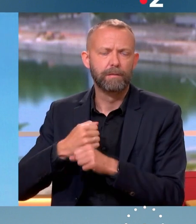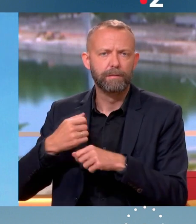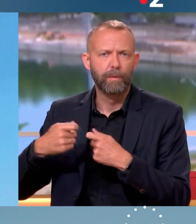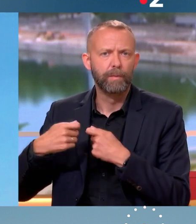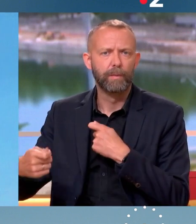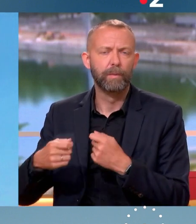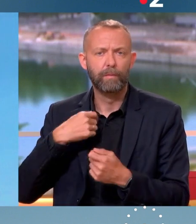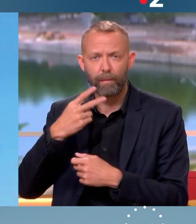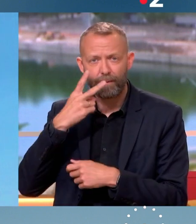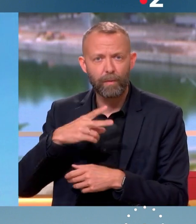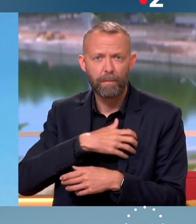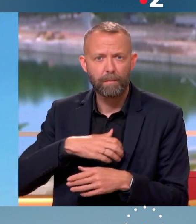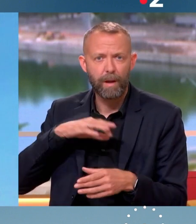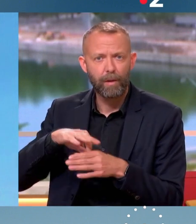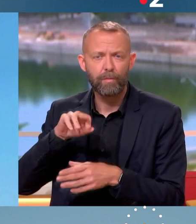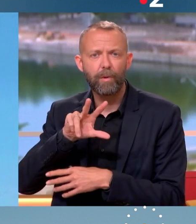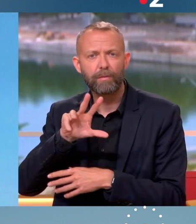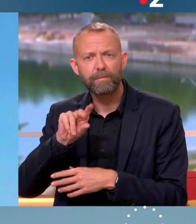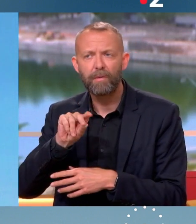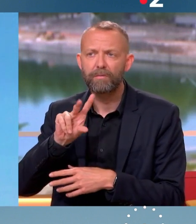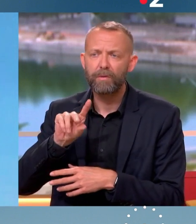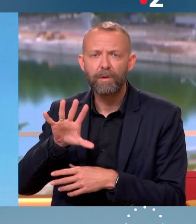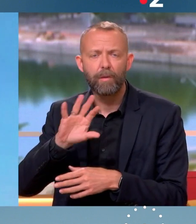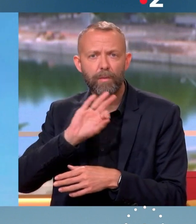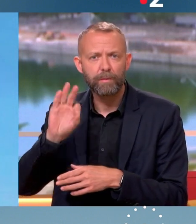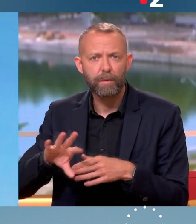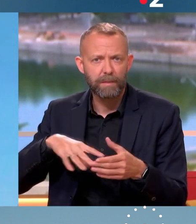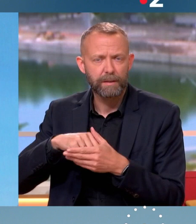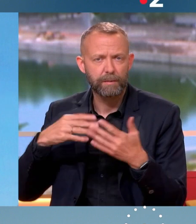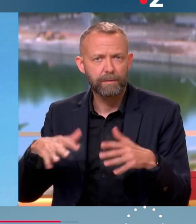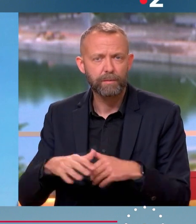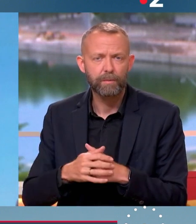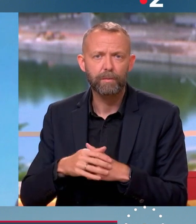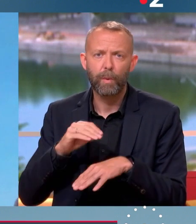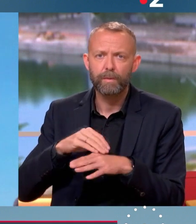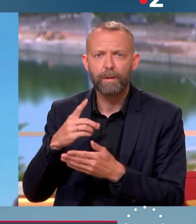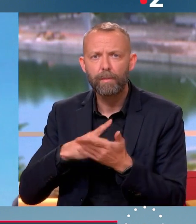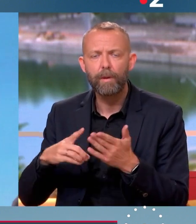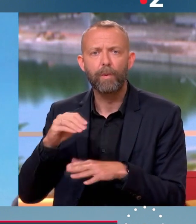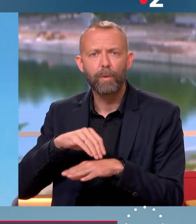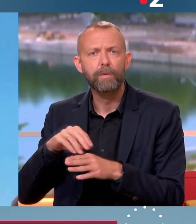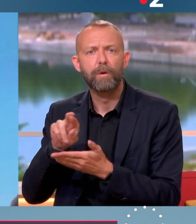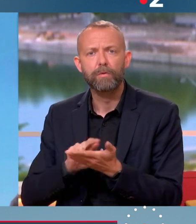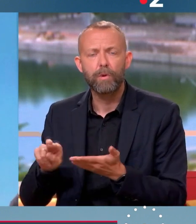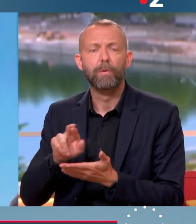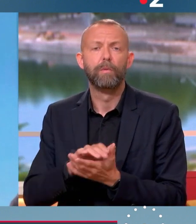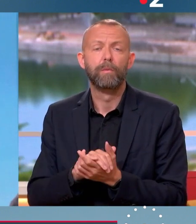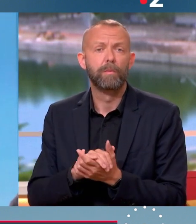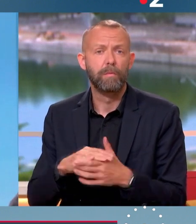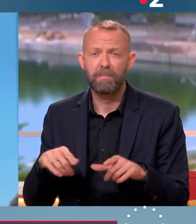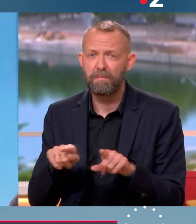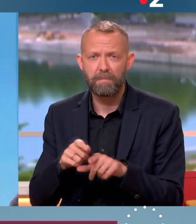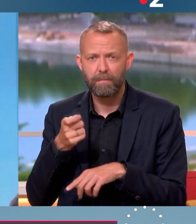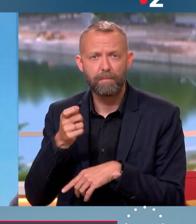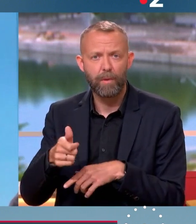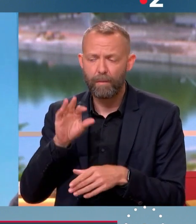maires être élus seulement avec 30 ou 35% de participation électorale. Les conseillers départementaux, les conseillers régionaux avec à peu près aussi